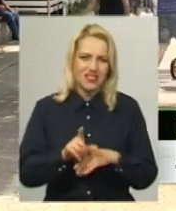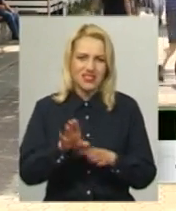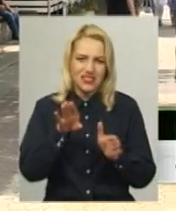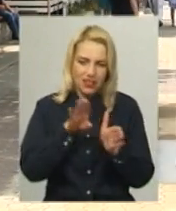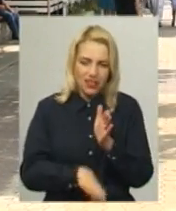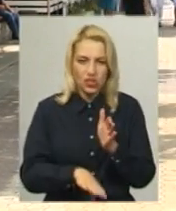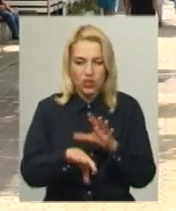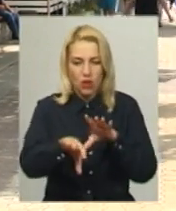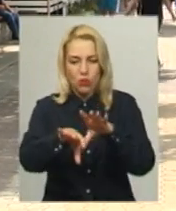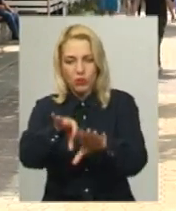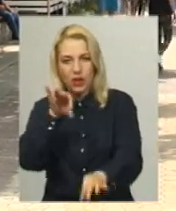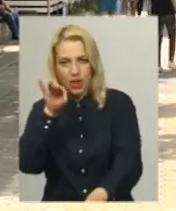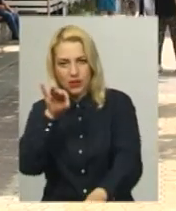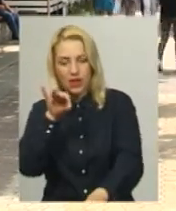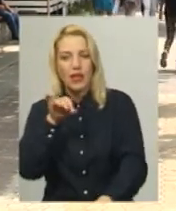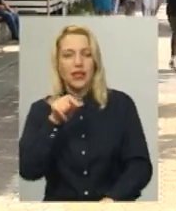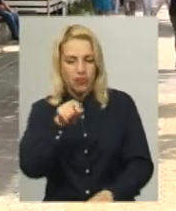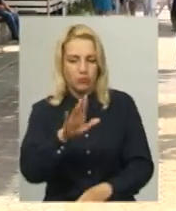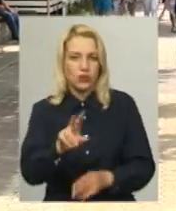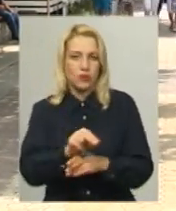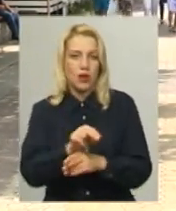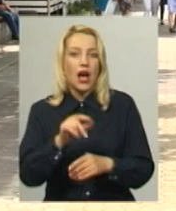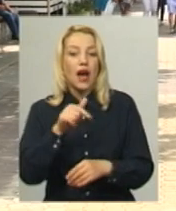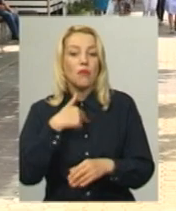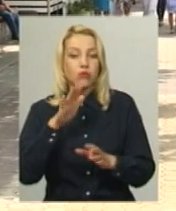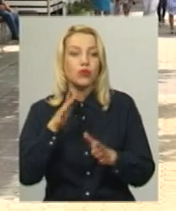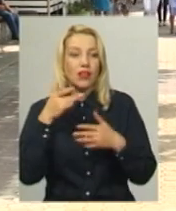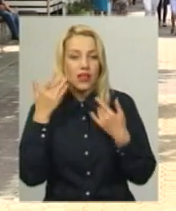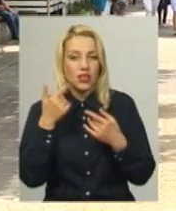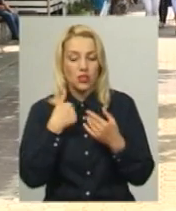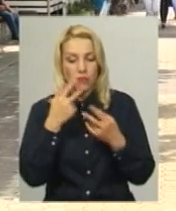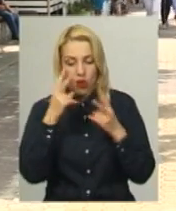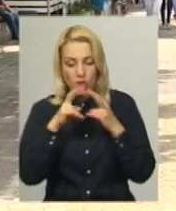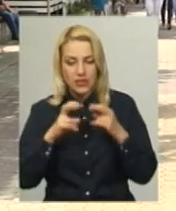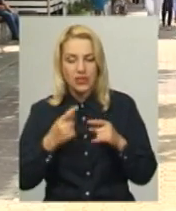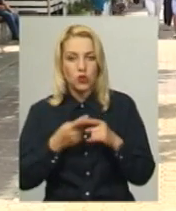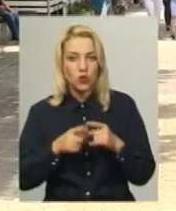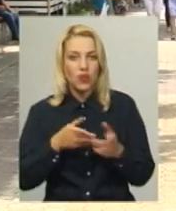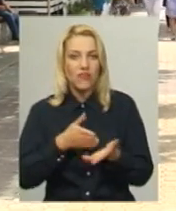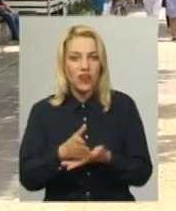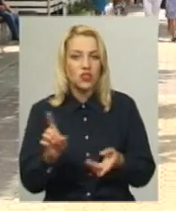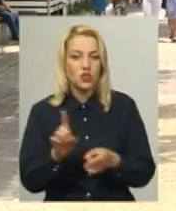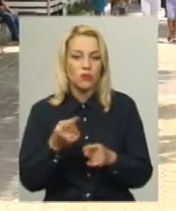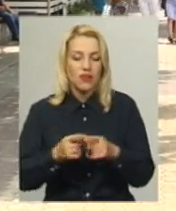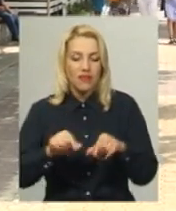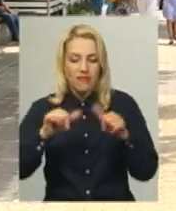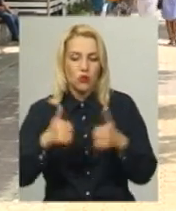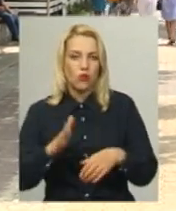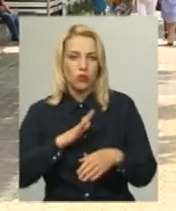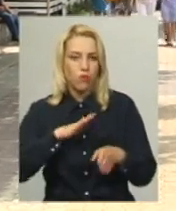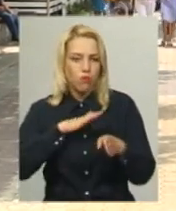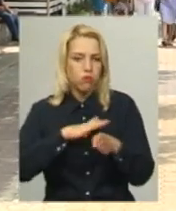думаю, там вже буде трішечки легше. Ми розглядаємо той варіант, щоб ті фігури повністю